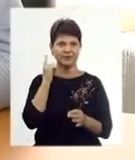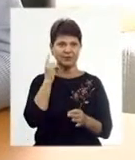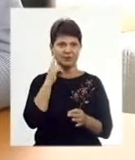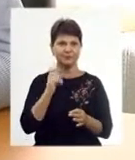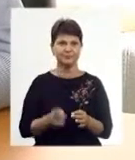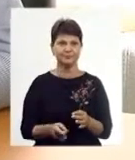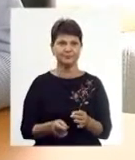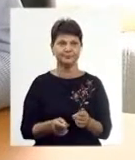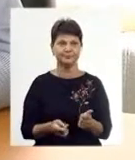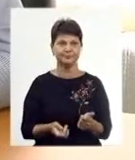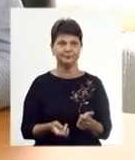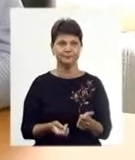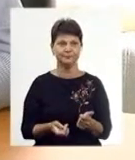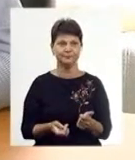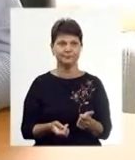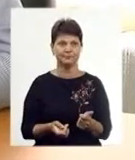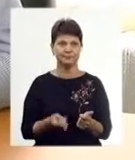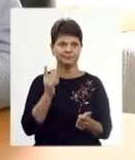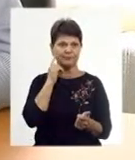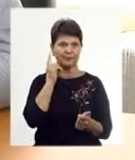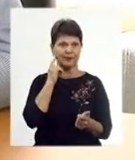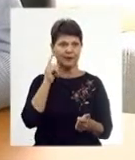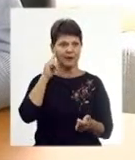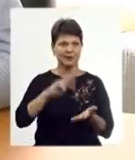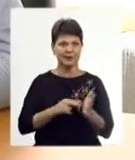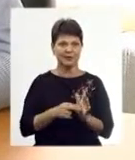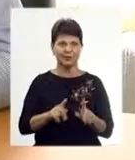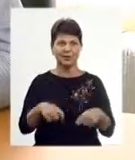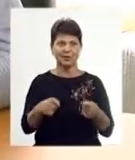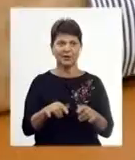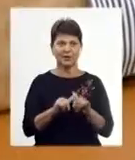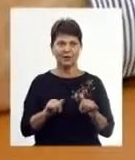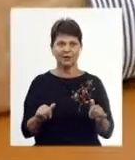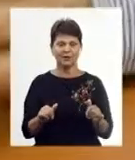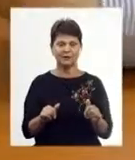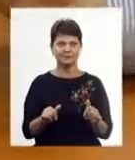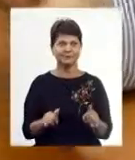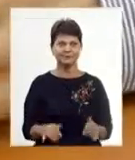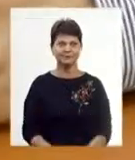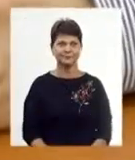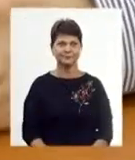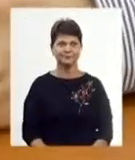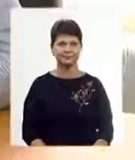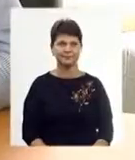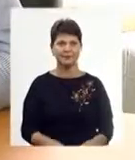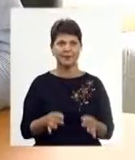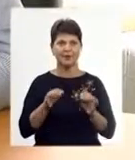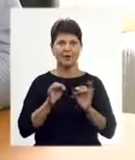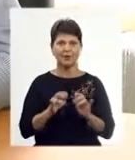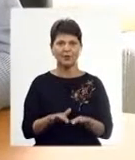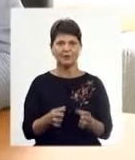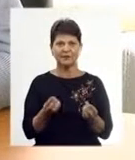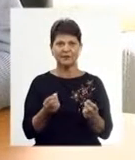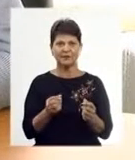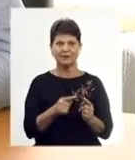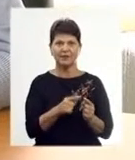пропозицій буде, наприклад, до НКРІКП з метою подальшого розгляду проєктів розробників тарифів. Процедура встановлення тарифів